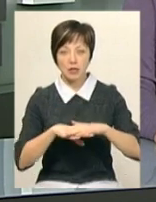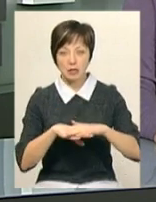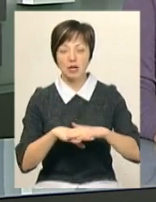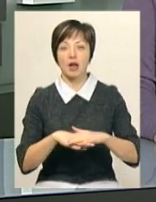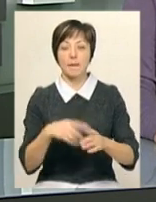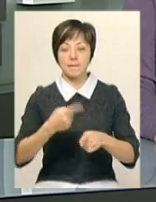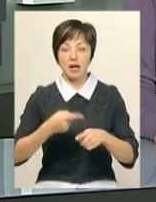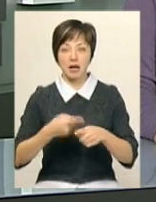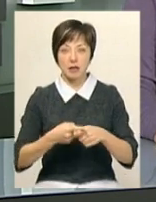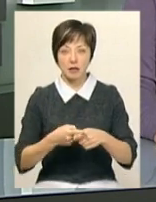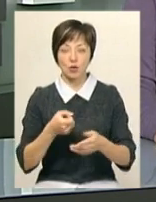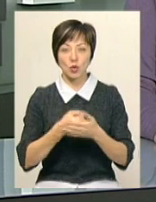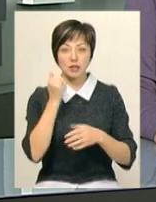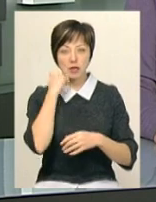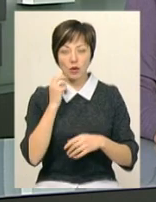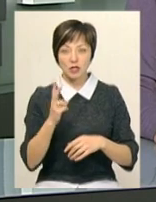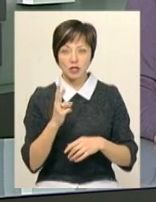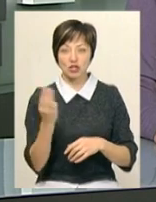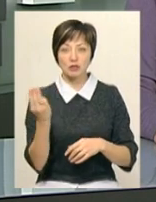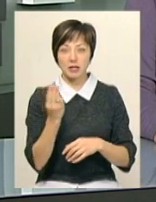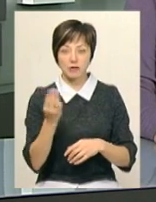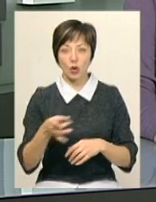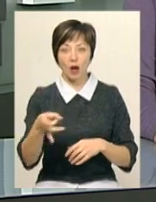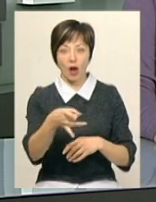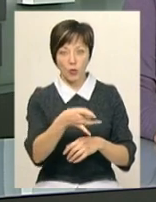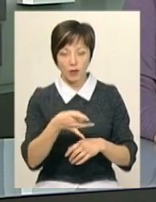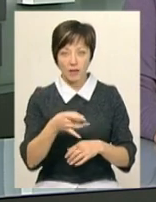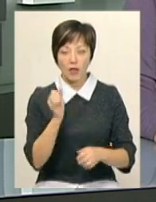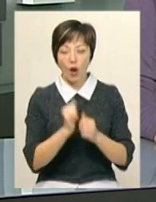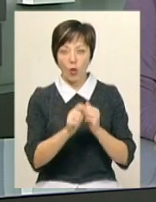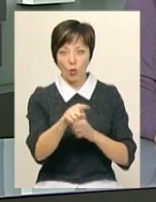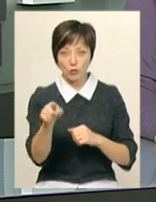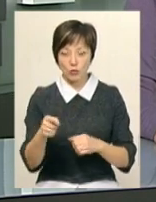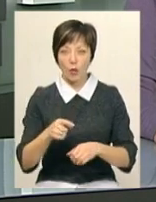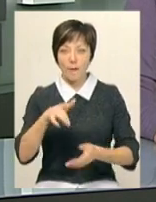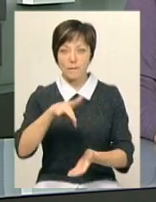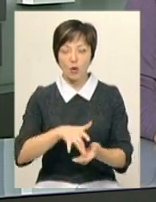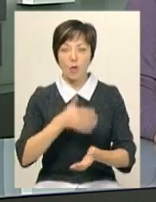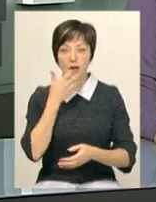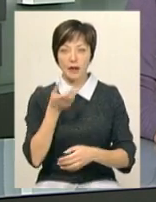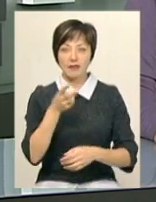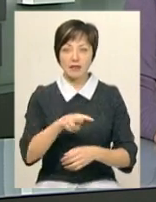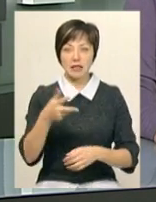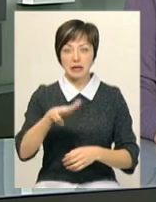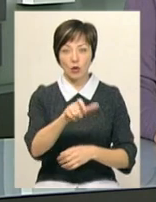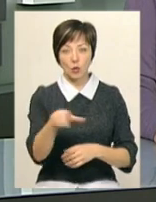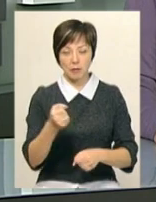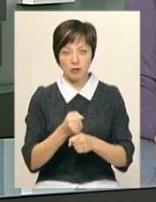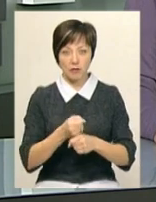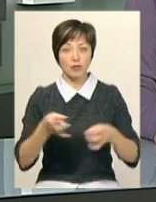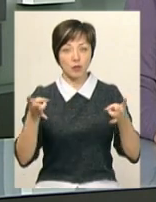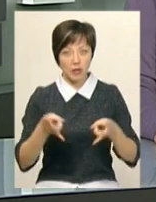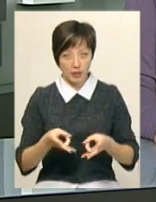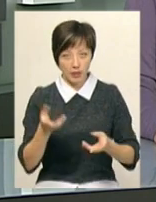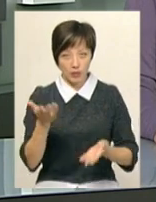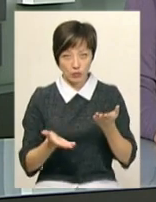перехрестя на під'їзді до Старокостянтинівського та Шепетівського районів. На кожному пункті обігріву працюватимуть 2-3 людини. В разі потреби